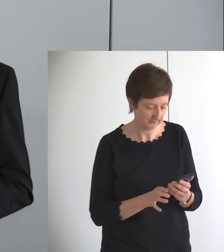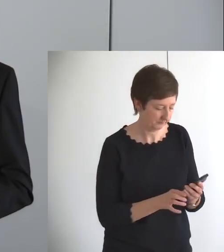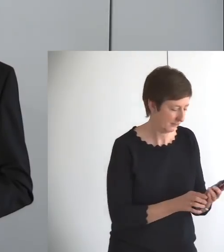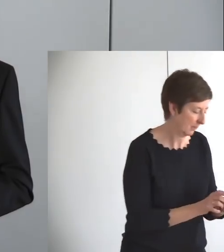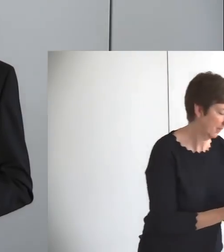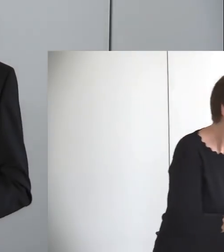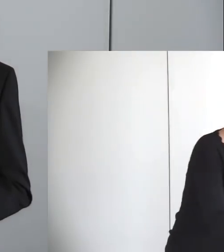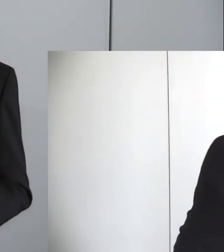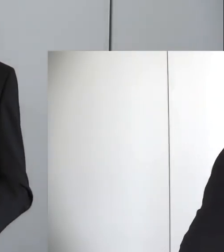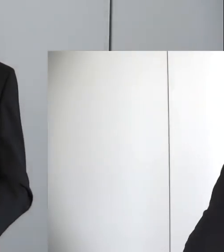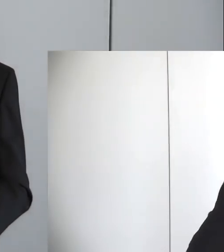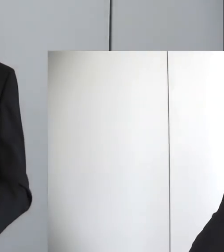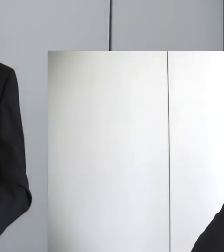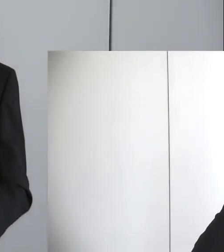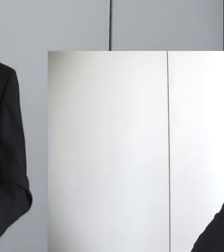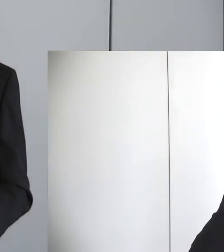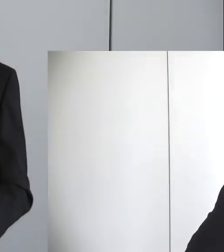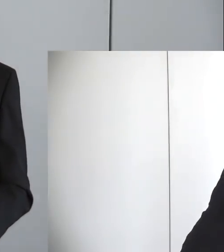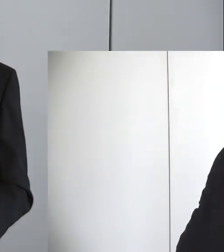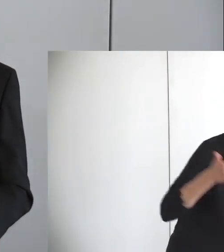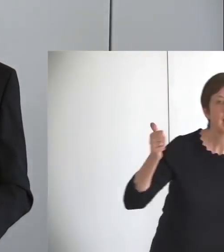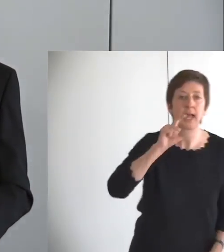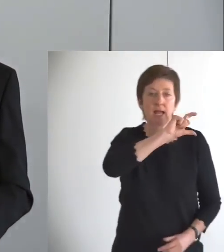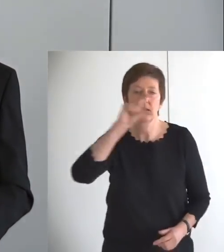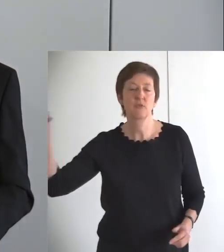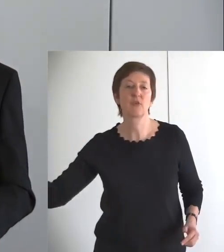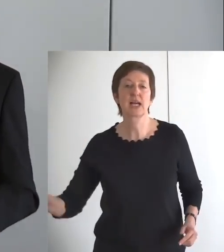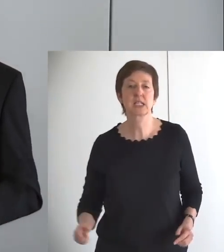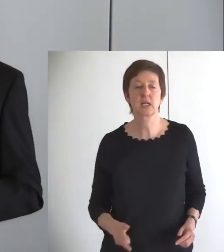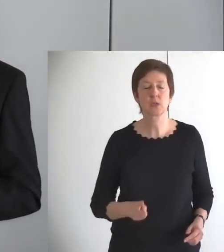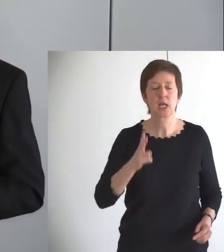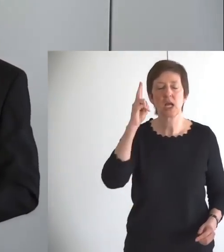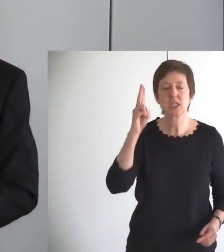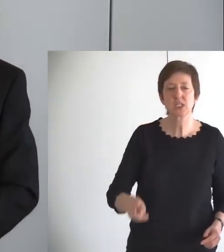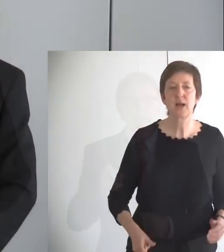uns ist. Und er ist gebeten, uns noch zu dienen.